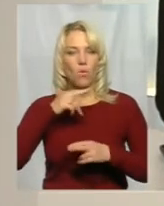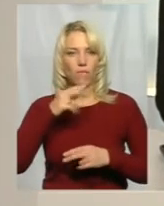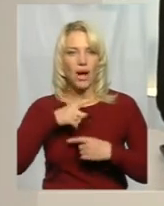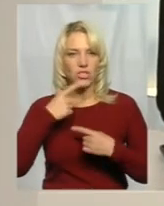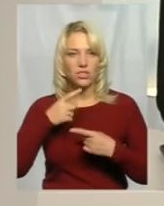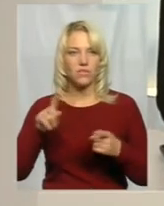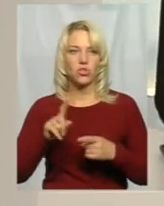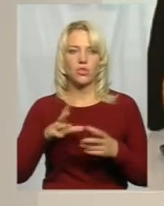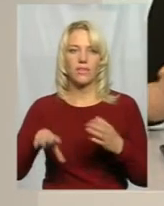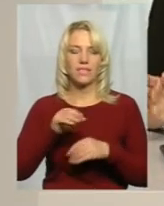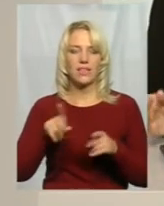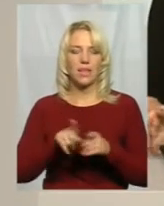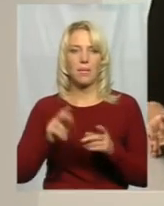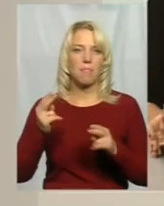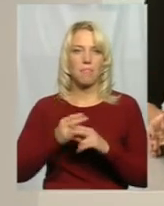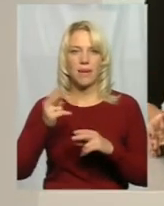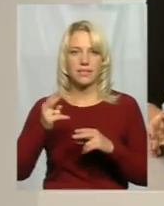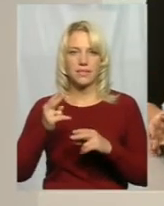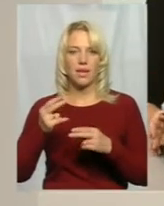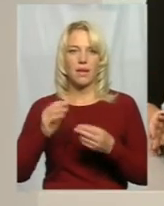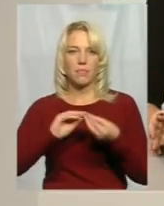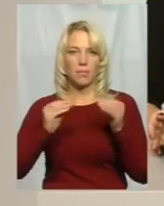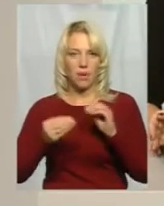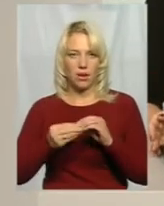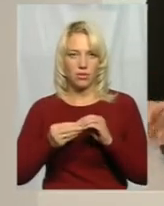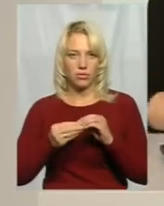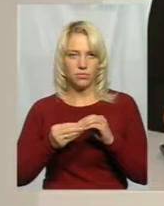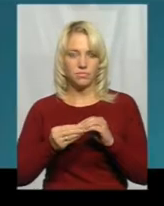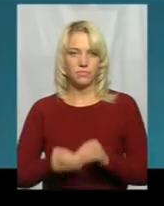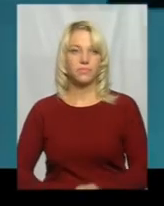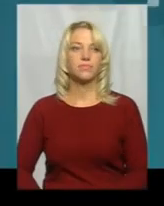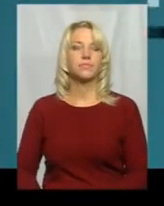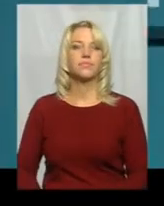не все аж так безхмарно. Послухаємо, на чому зробив акцент.